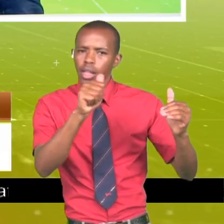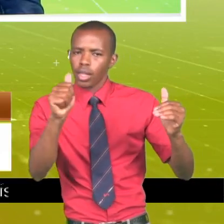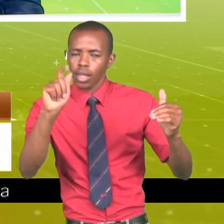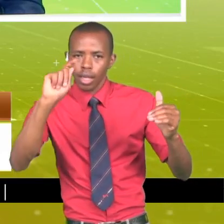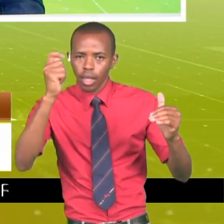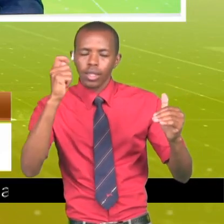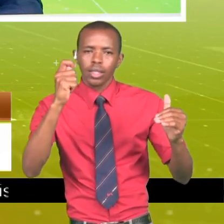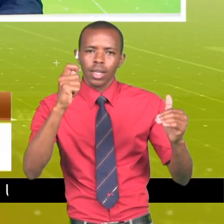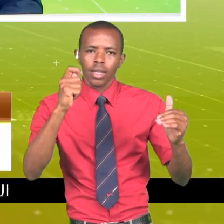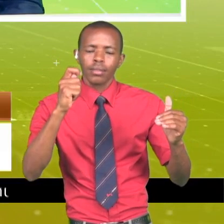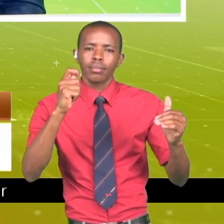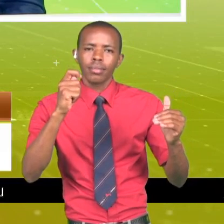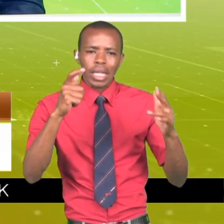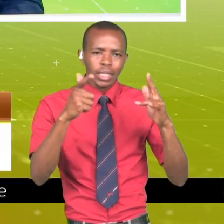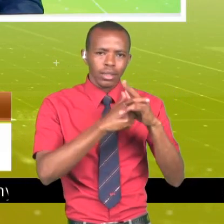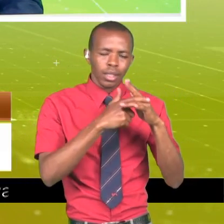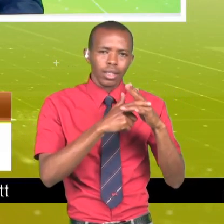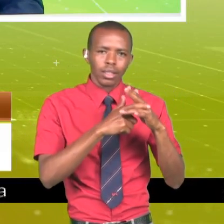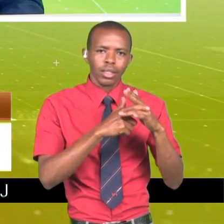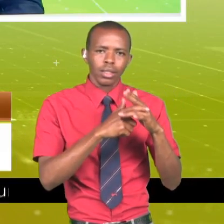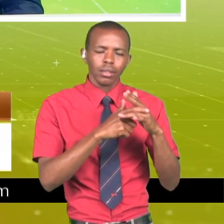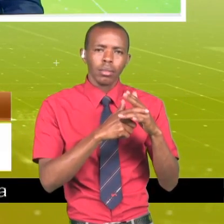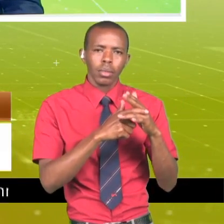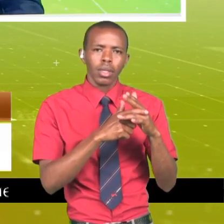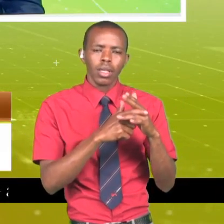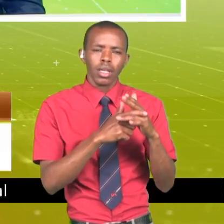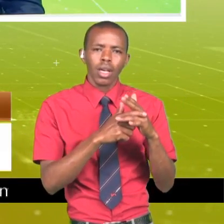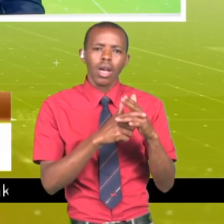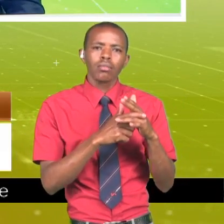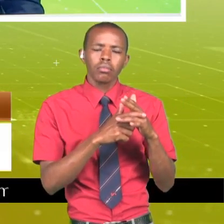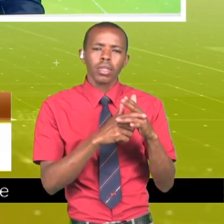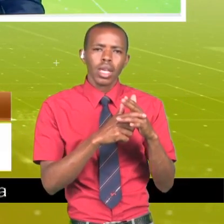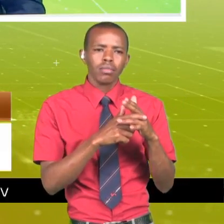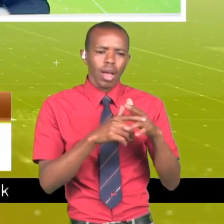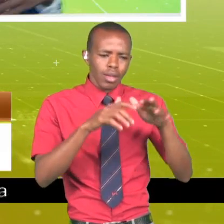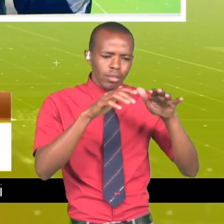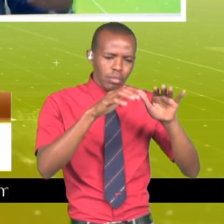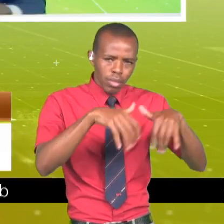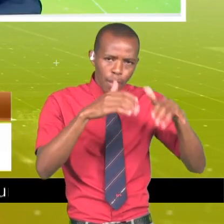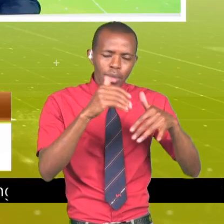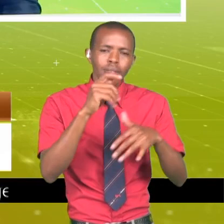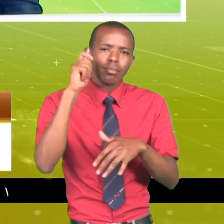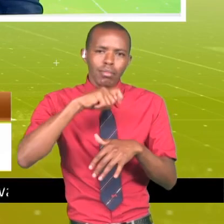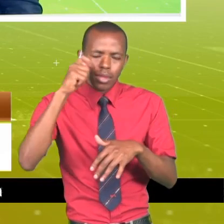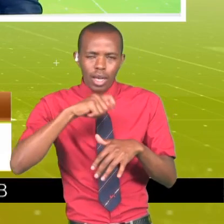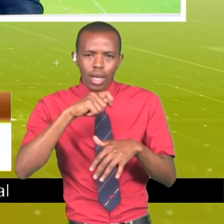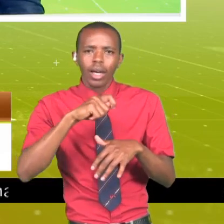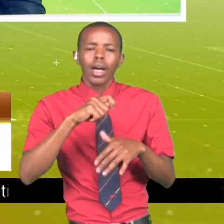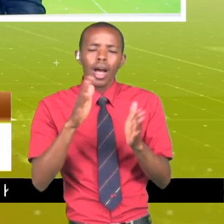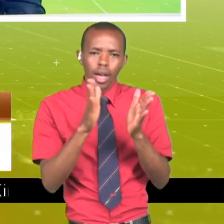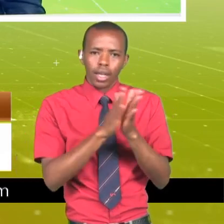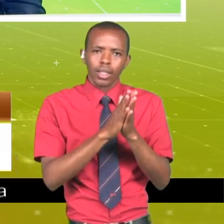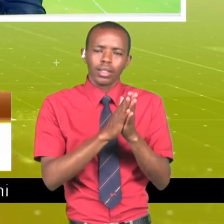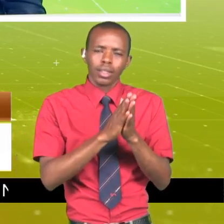hili la Kenya wameanza kuingine kufunga biyashara ya miraha na kuingine pia wameanza kupandiza hile